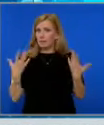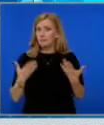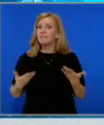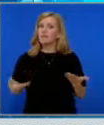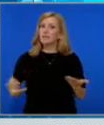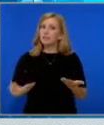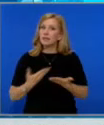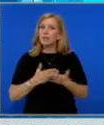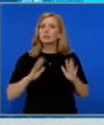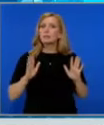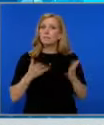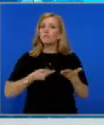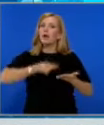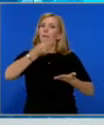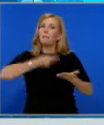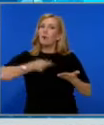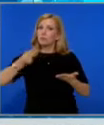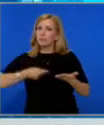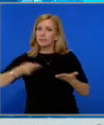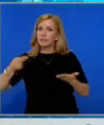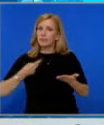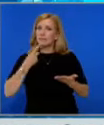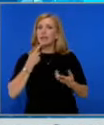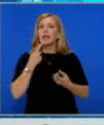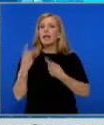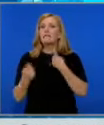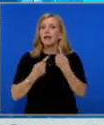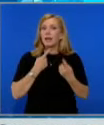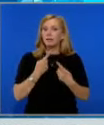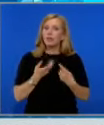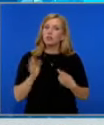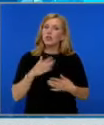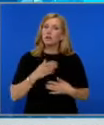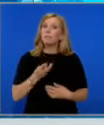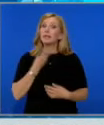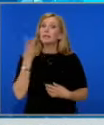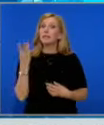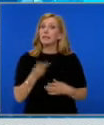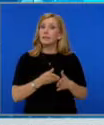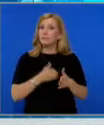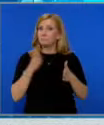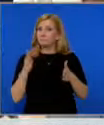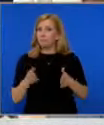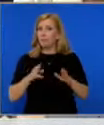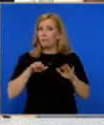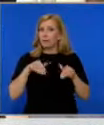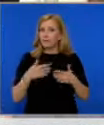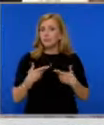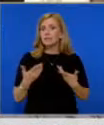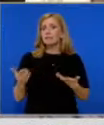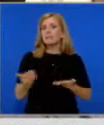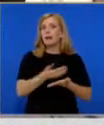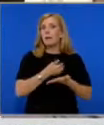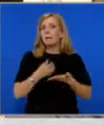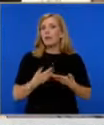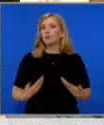започване на подписка за референдум. Организаторите ще разполагат с 3 месеца да съберат нужните подписи. Мисля, че